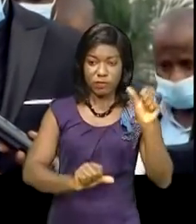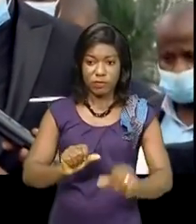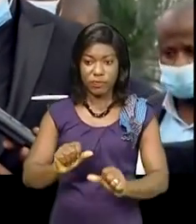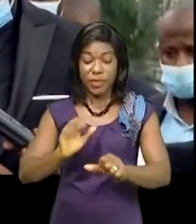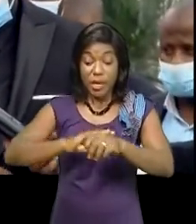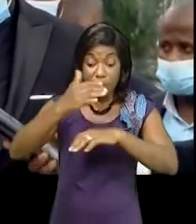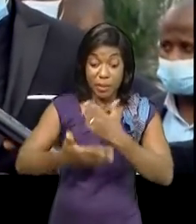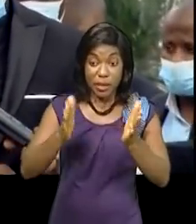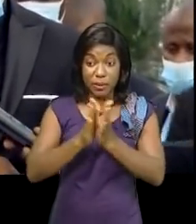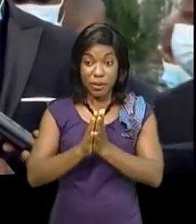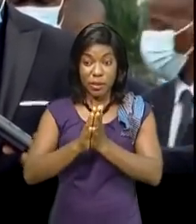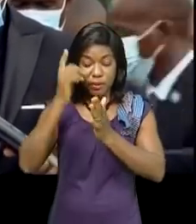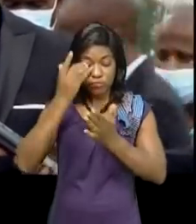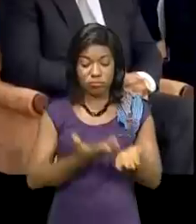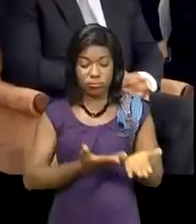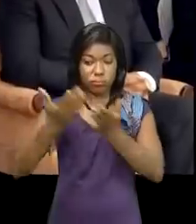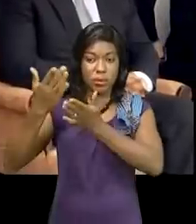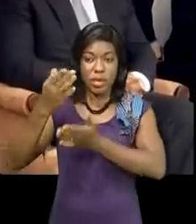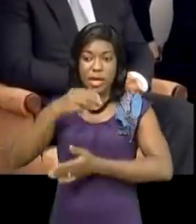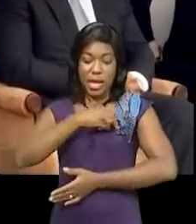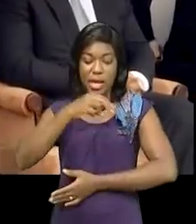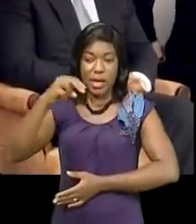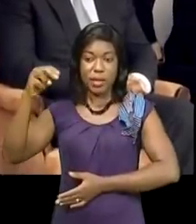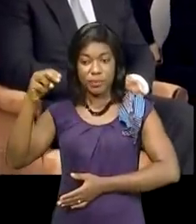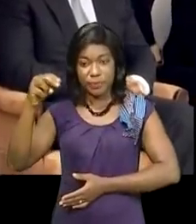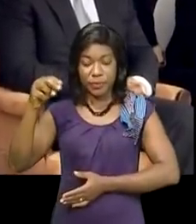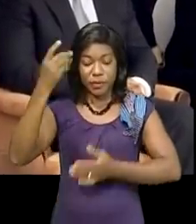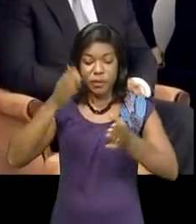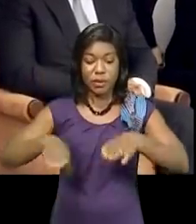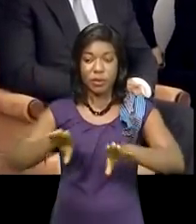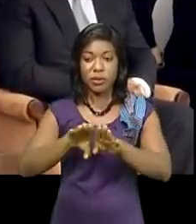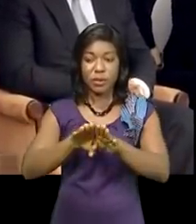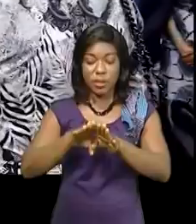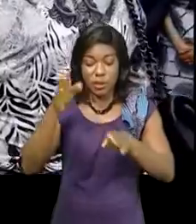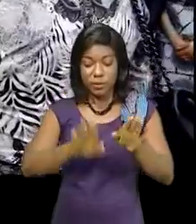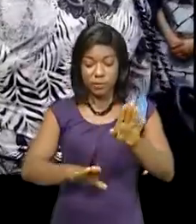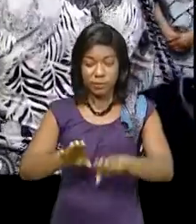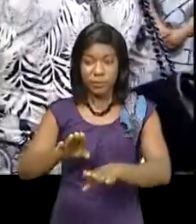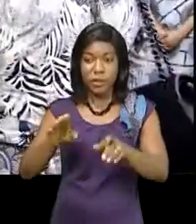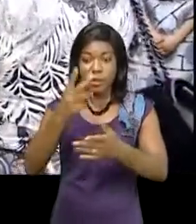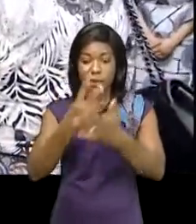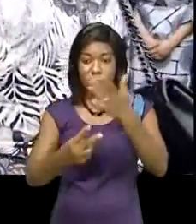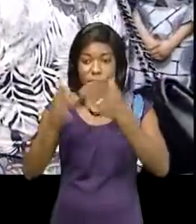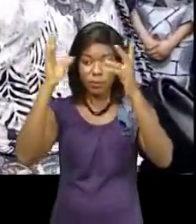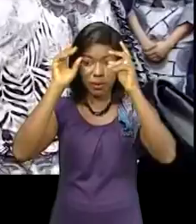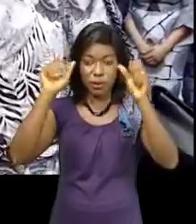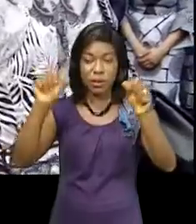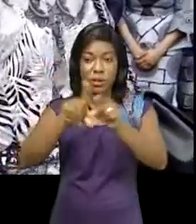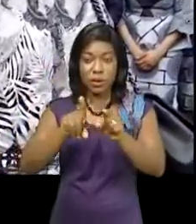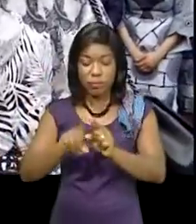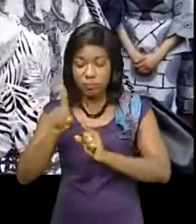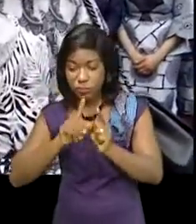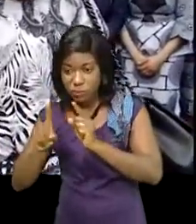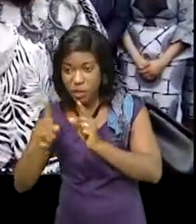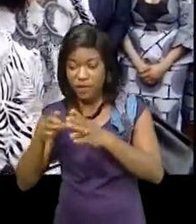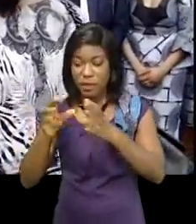prière pour le repos de l'âme de l'illustre disparu que s'est clôturée la cérémonie funéraire. Le couple présidentiel s'est entretenu